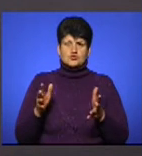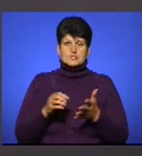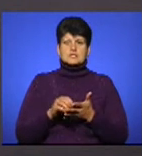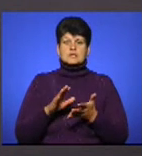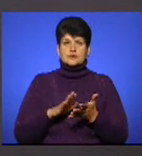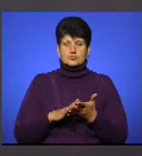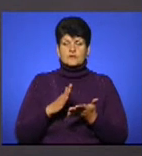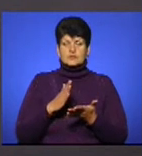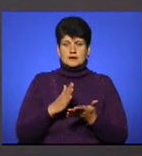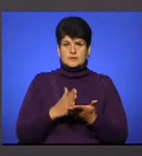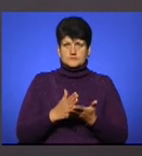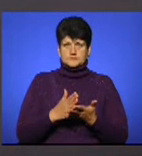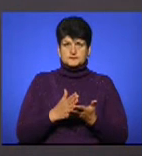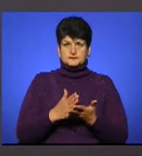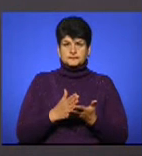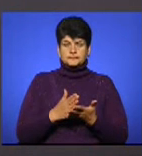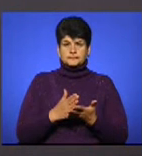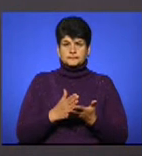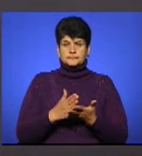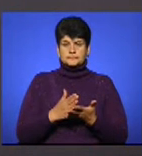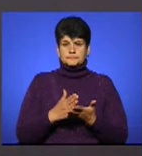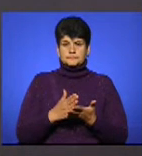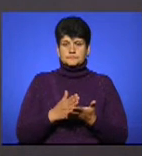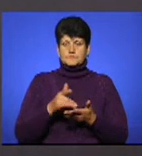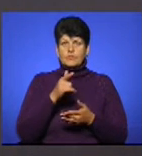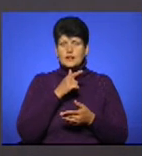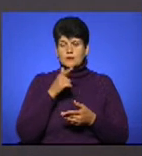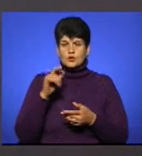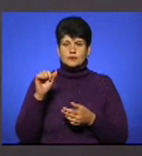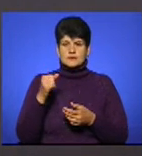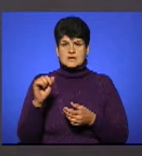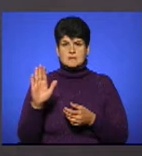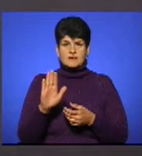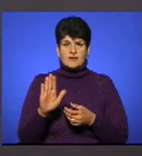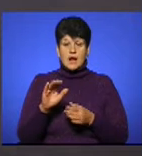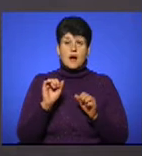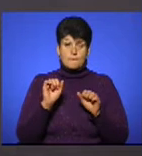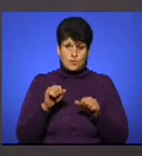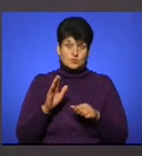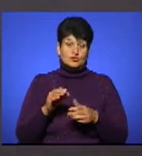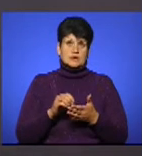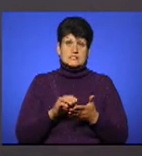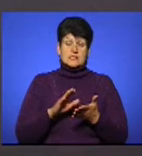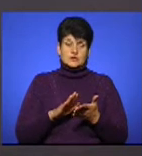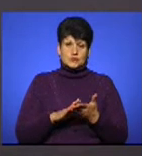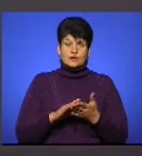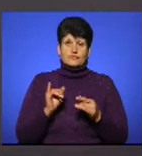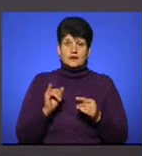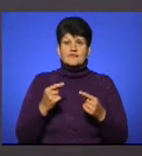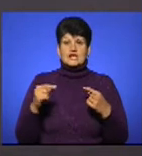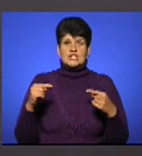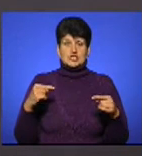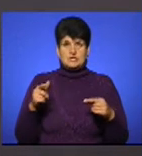протягом серпня-вересня, але може реєструватися і в інші